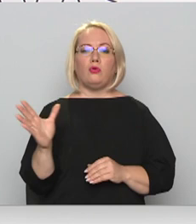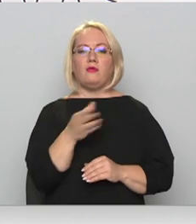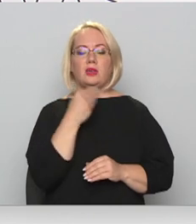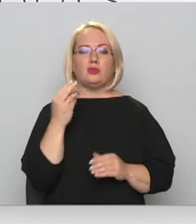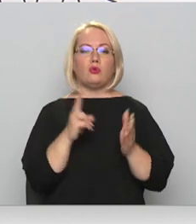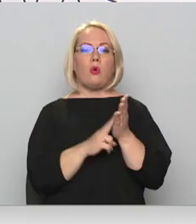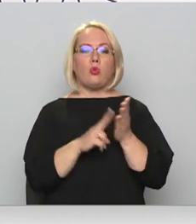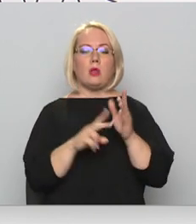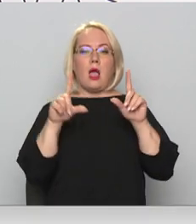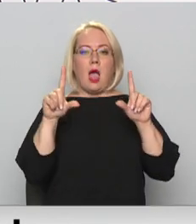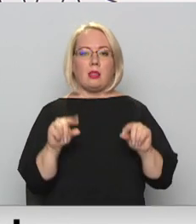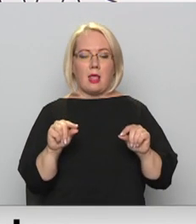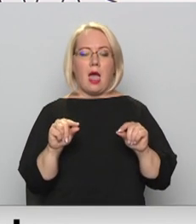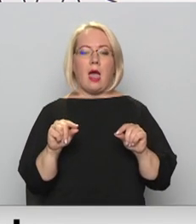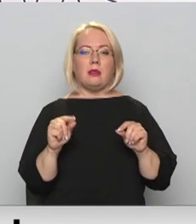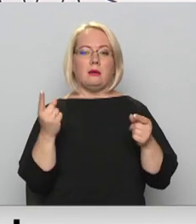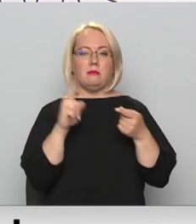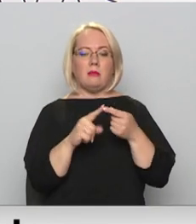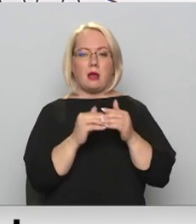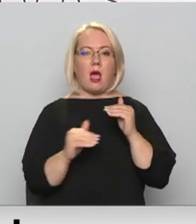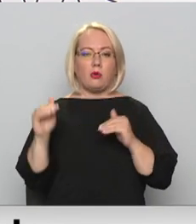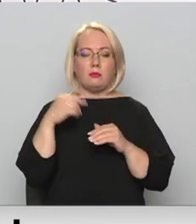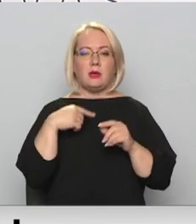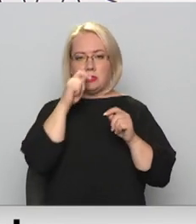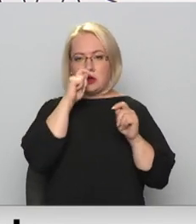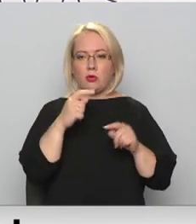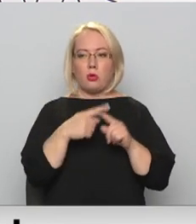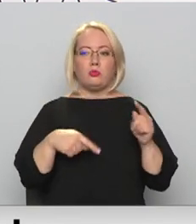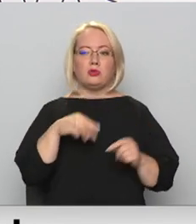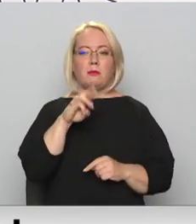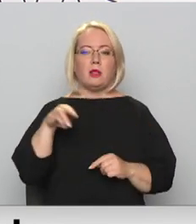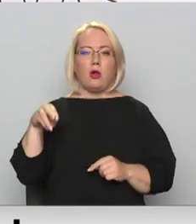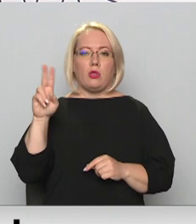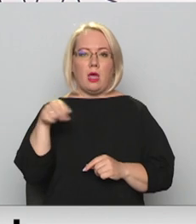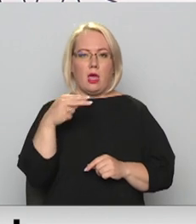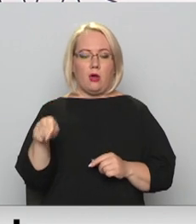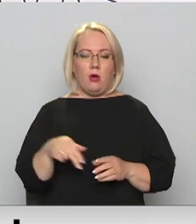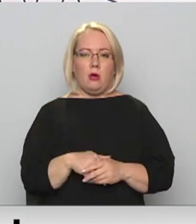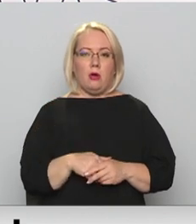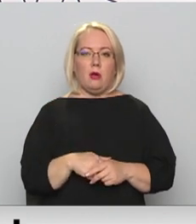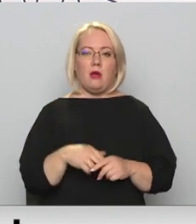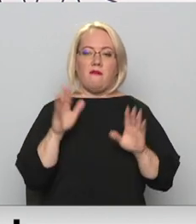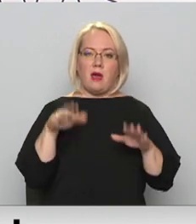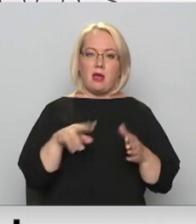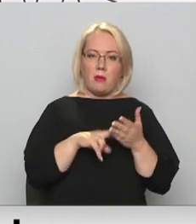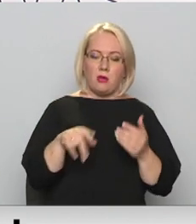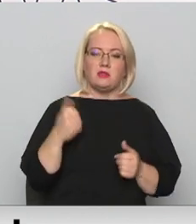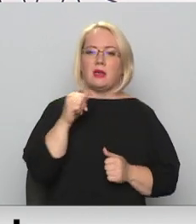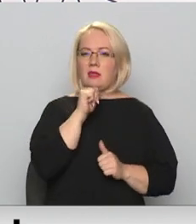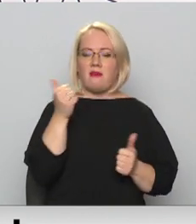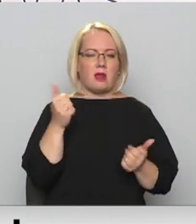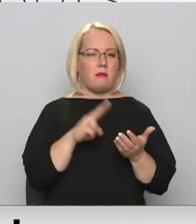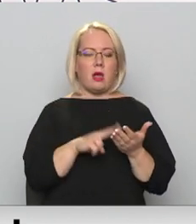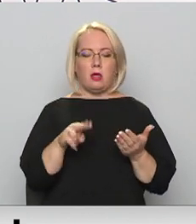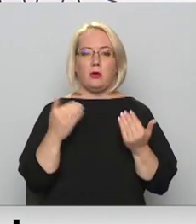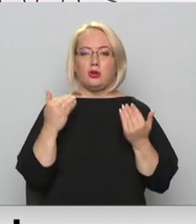pievilkušas pie augstākās, tad mēs zaudētu pusmiljonu eiro. Varējāt atļauties, nevarējāt? Nevarējām atļauties,